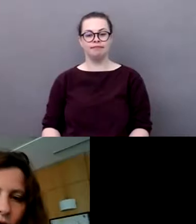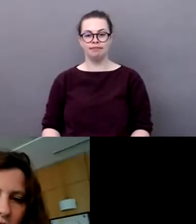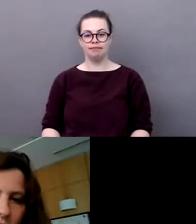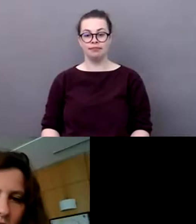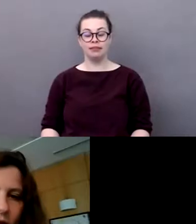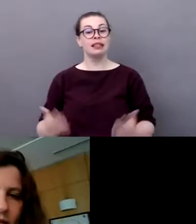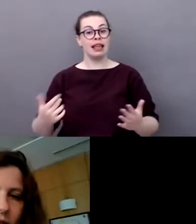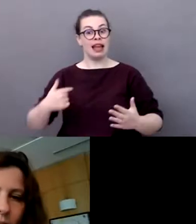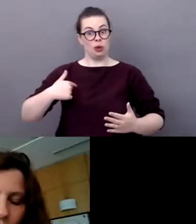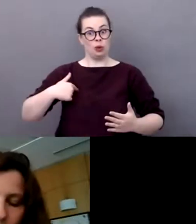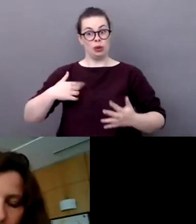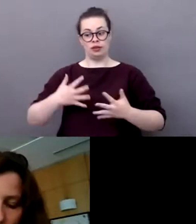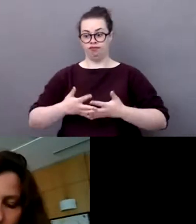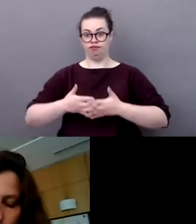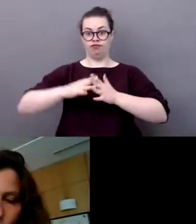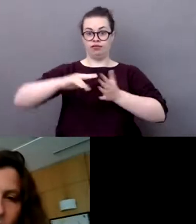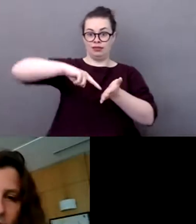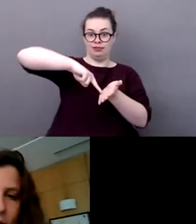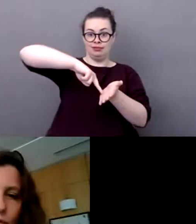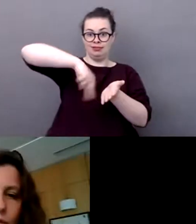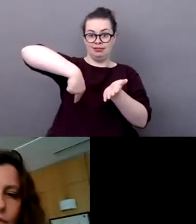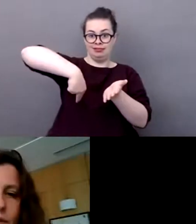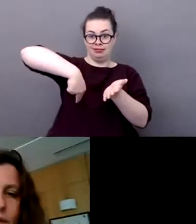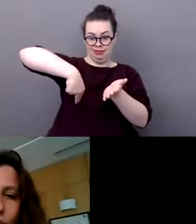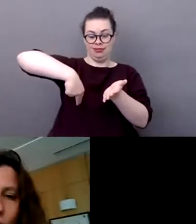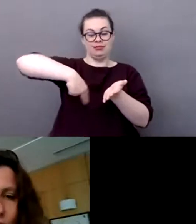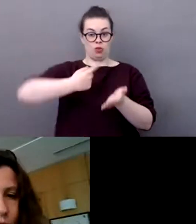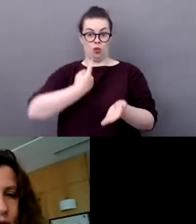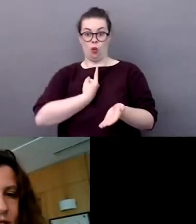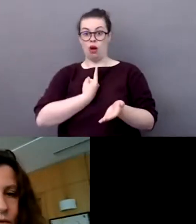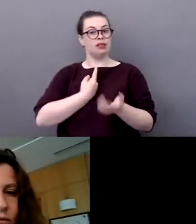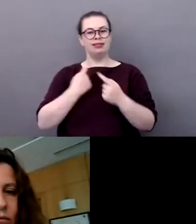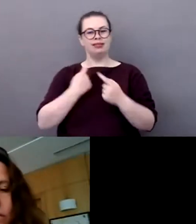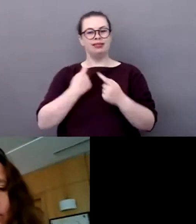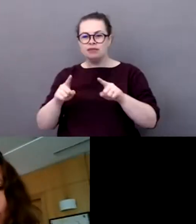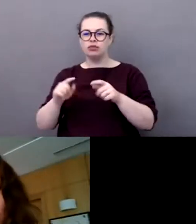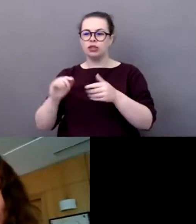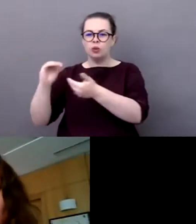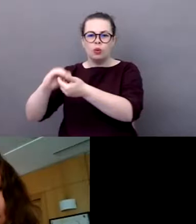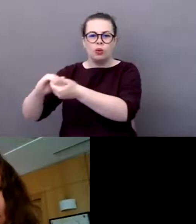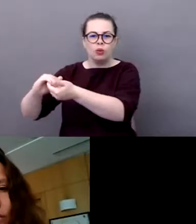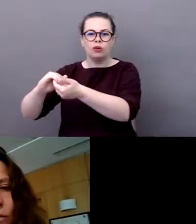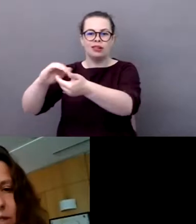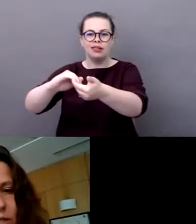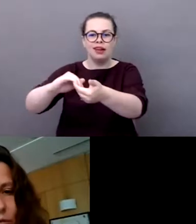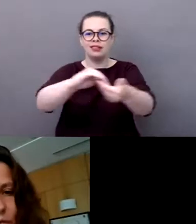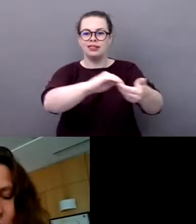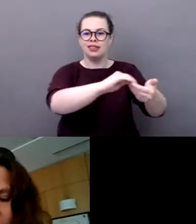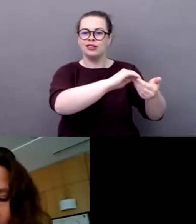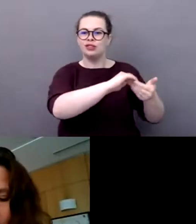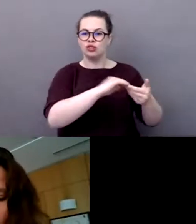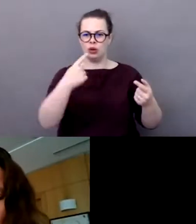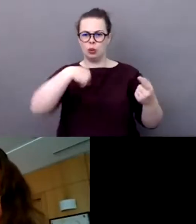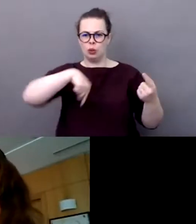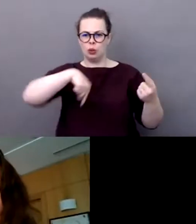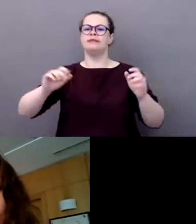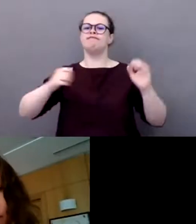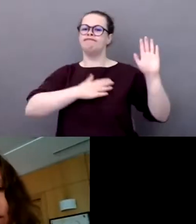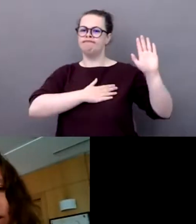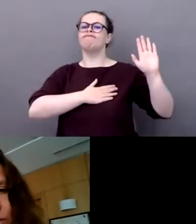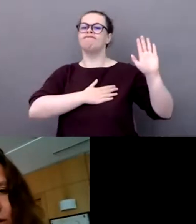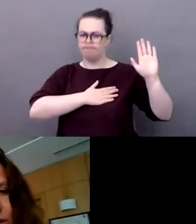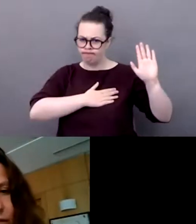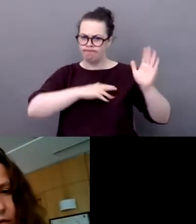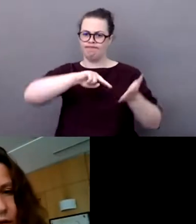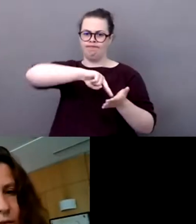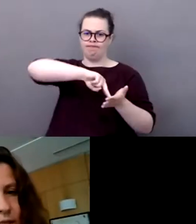d'événements, des gestionnaires d'équipements, des fédérations. C'est un outil aussi d'auto-évaluation lorsqu'on met en place une compétition sportive. On se